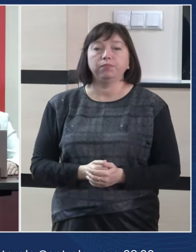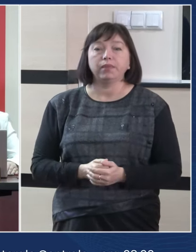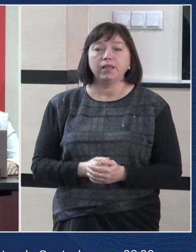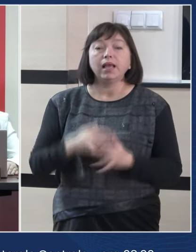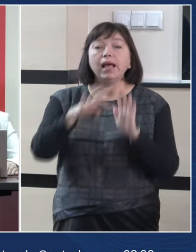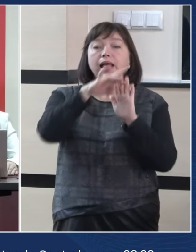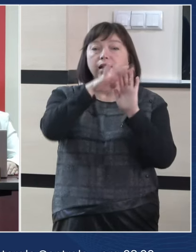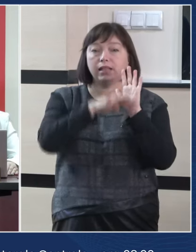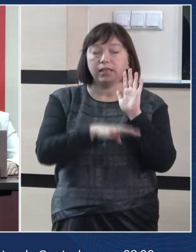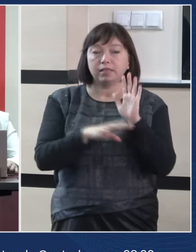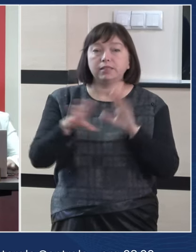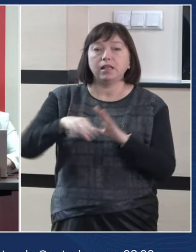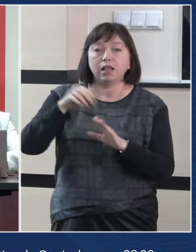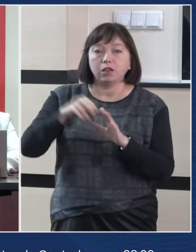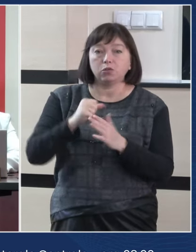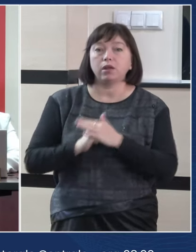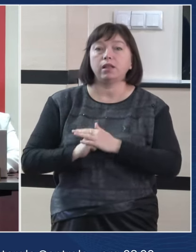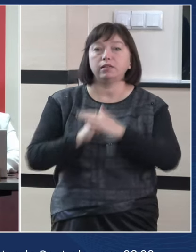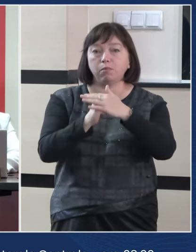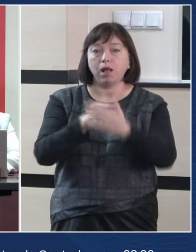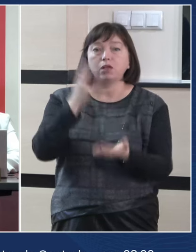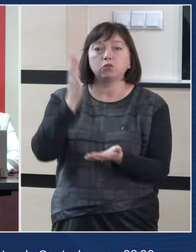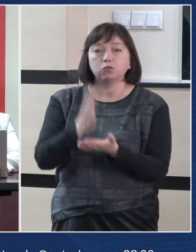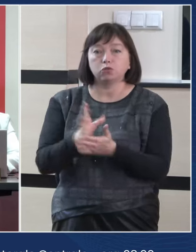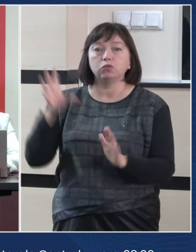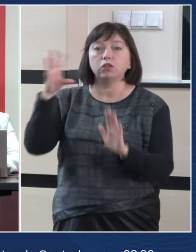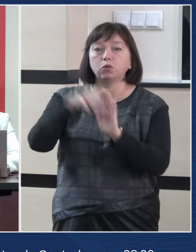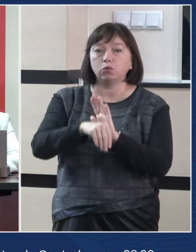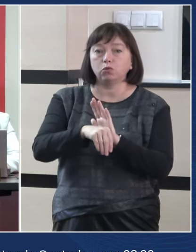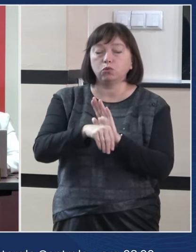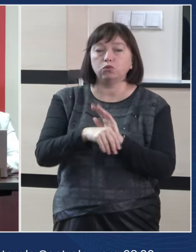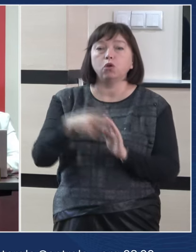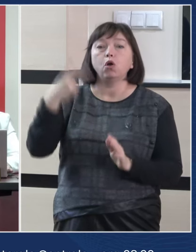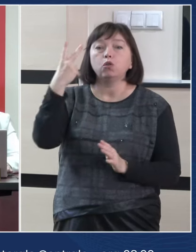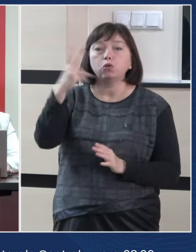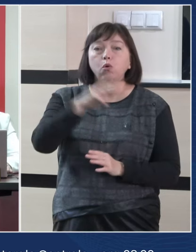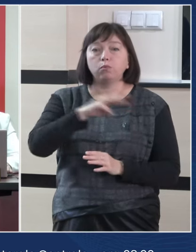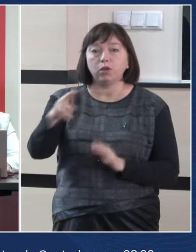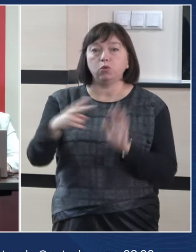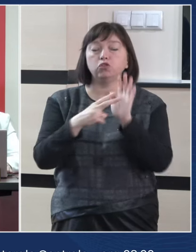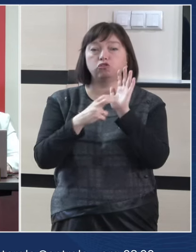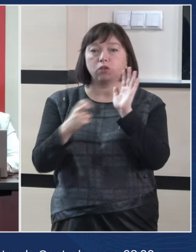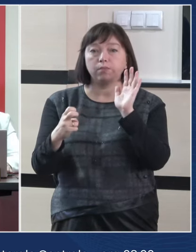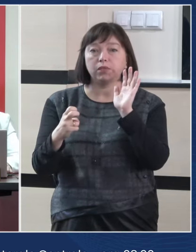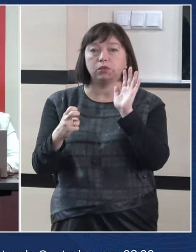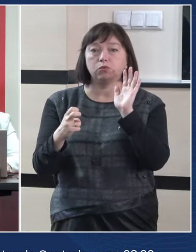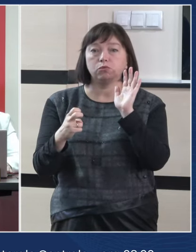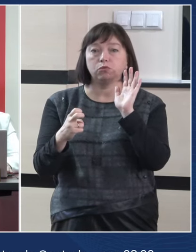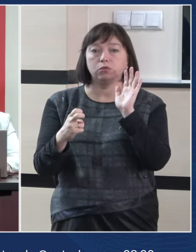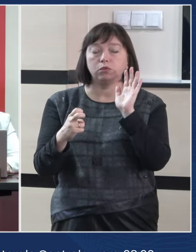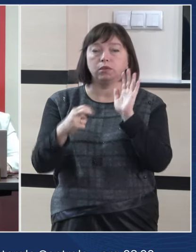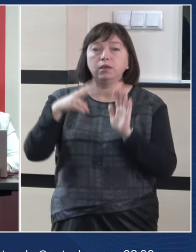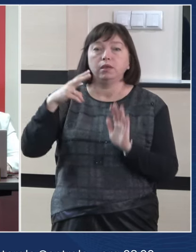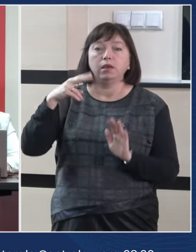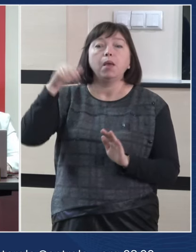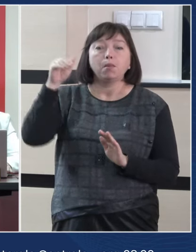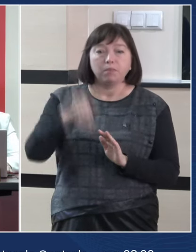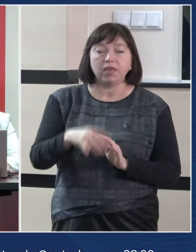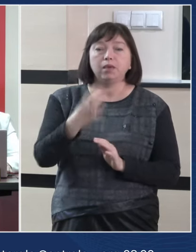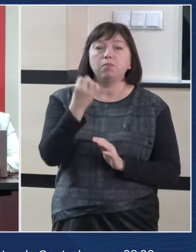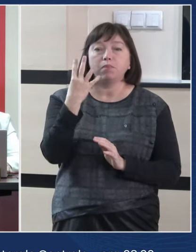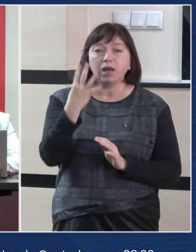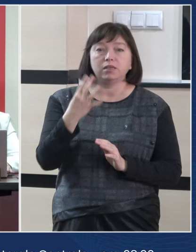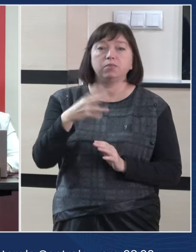În listele electorale de bază sunt incluși 2.700.014